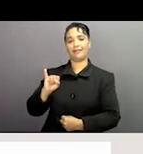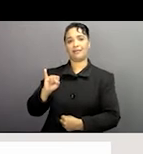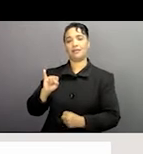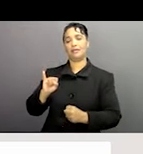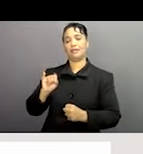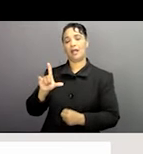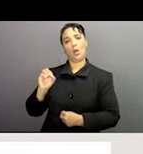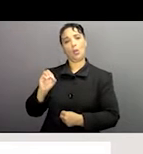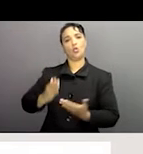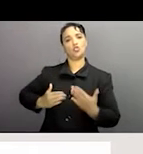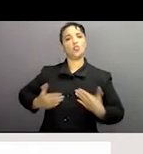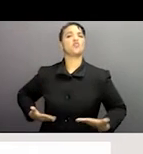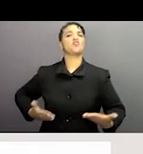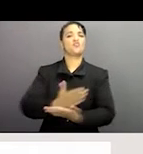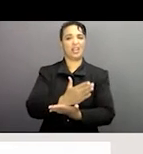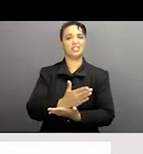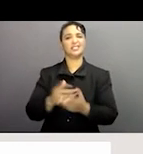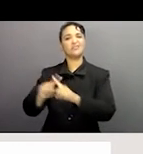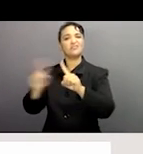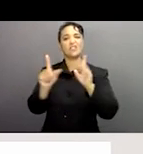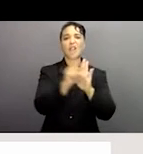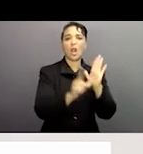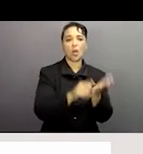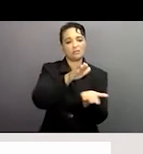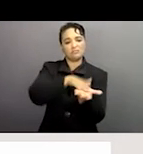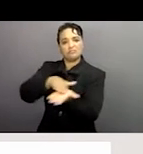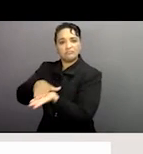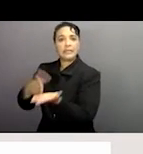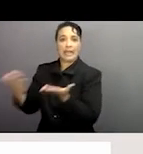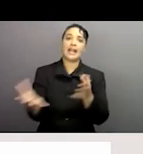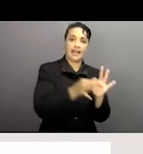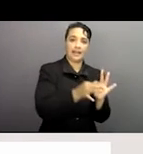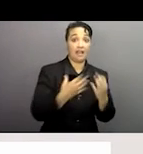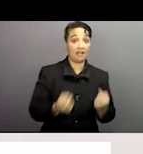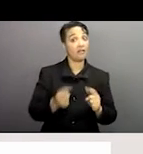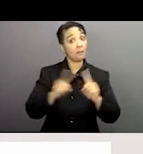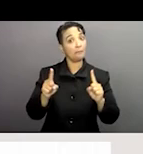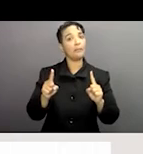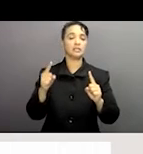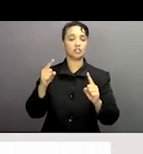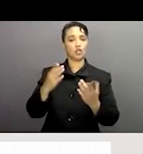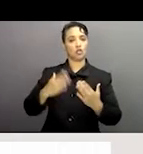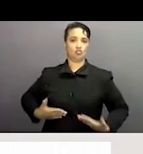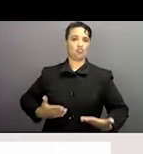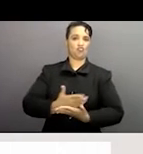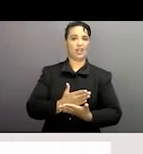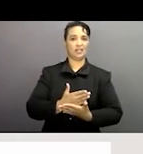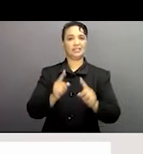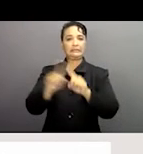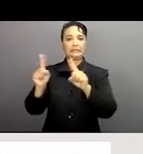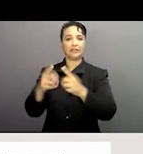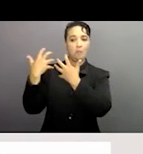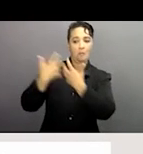existent dans les traités internationaux nationaux aussi bien que les opinions aussi qui ont été faites par le